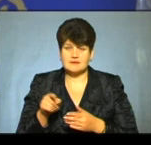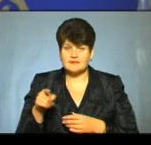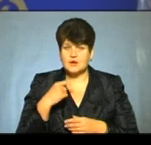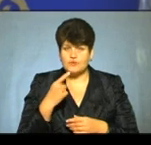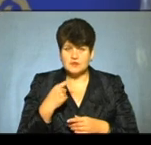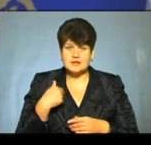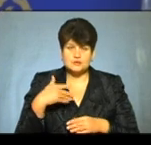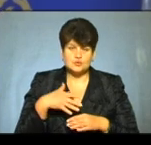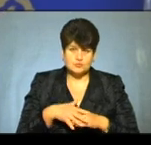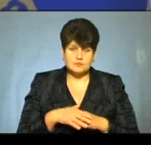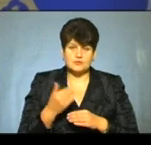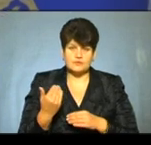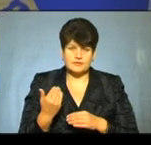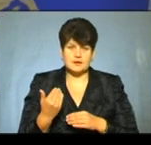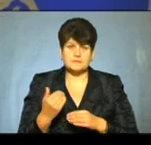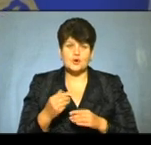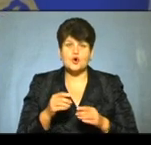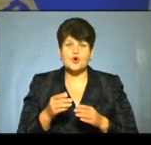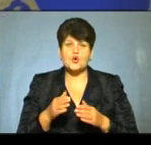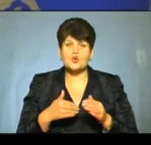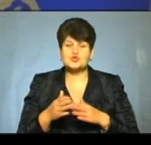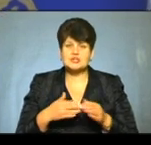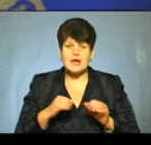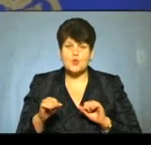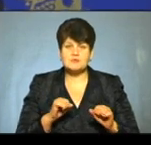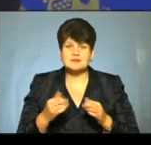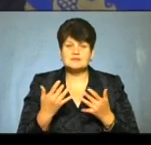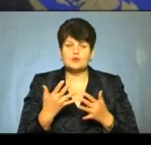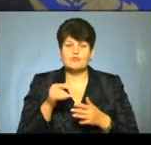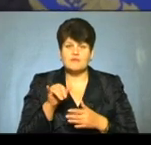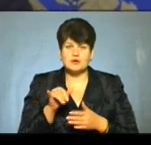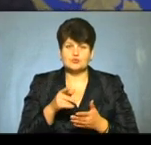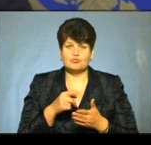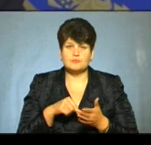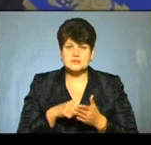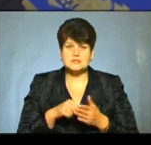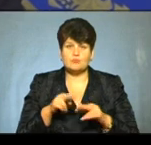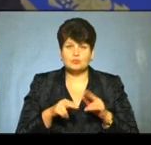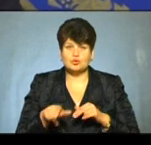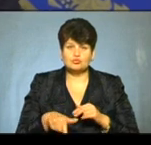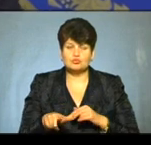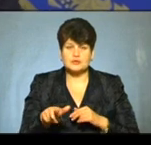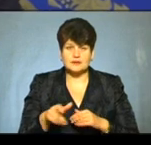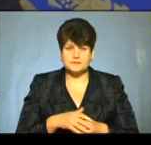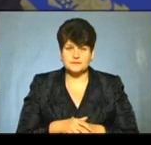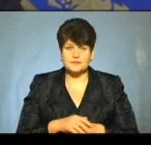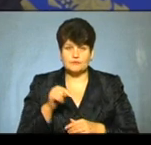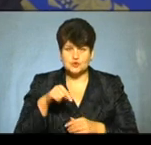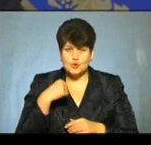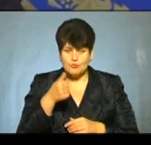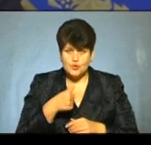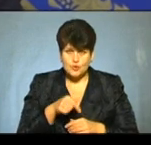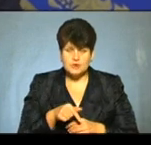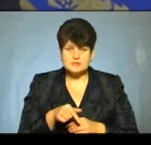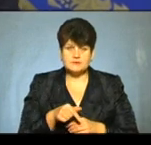Ви кажете, я зрозумів, що ви кажете проти ручного управління. Скажіть, а скільки саме в вашому місті побудовано доріг? В цьому році